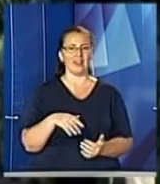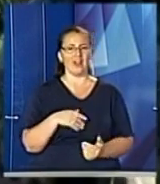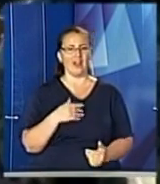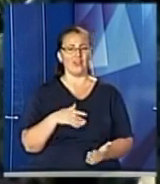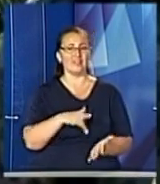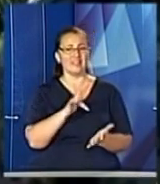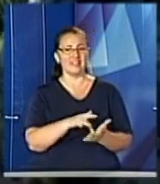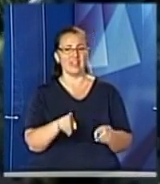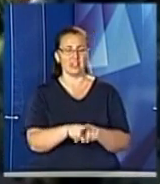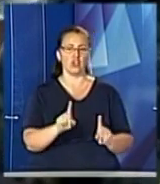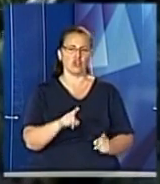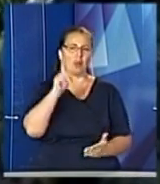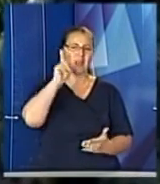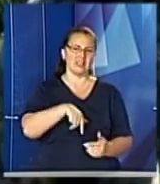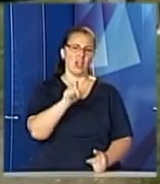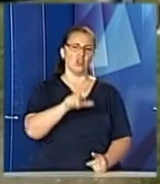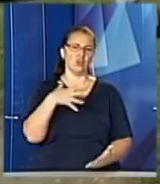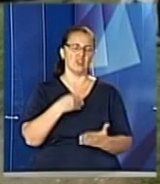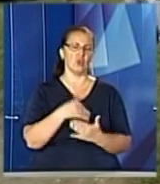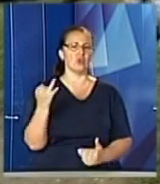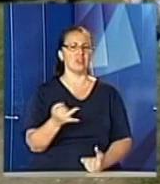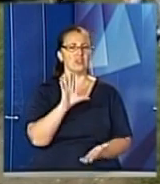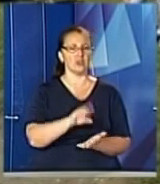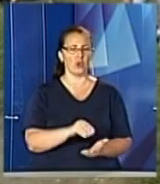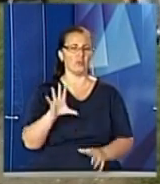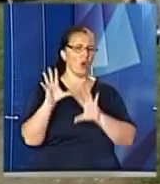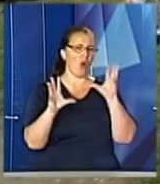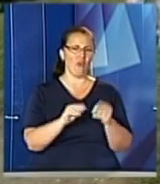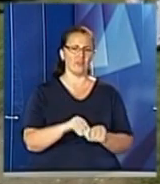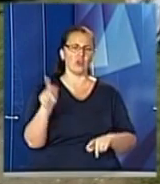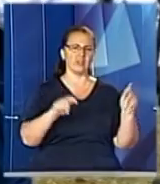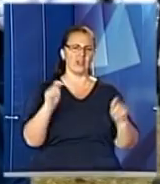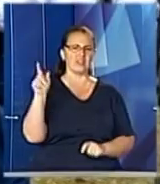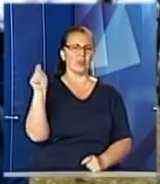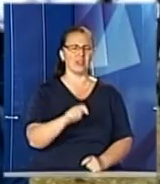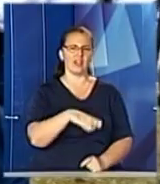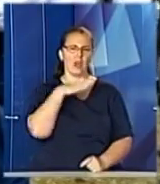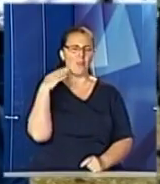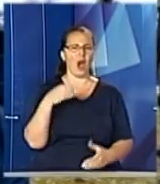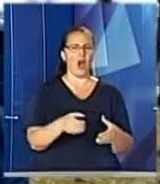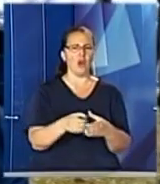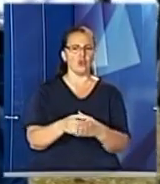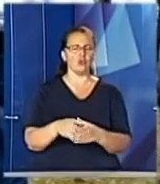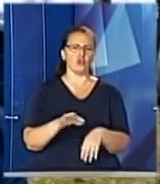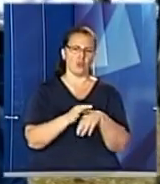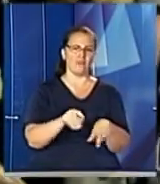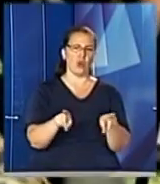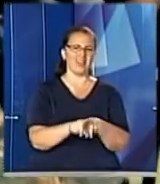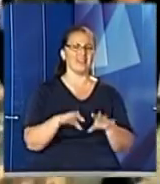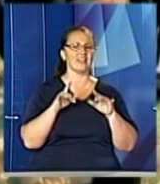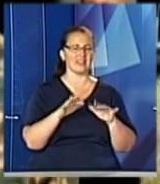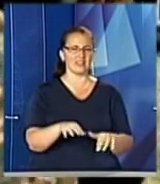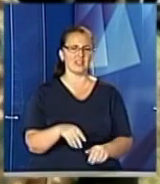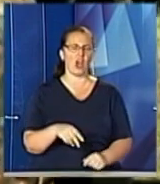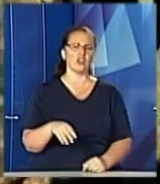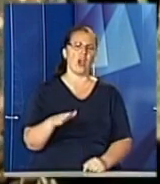знали люди свою історію. Загалом на фестиваль приїхали майже десято клубів, які проводять реконструкції історичних подій. З Волині,